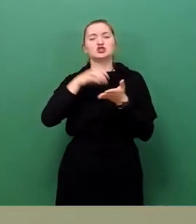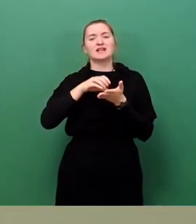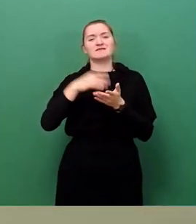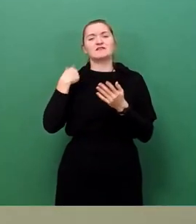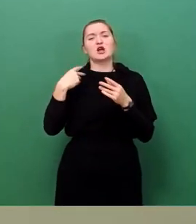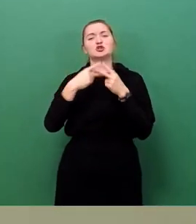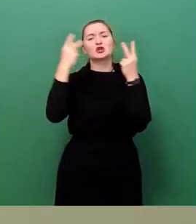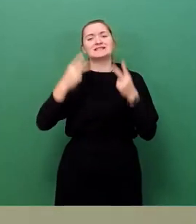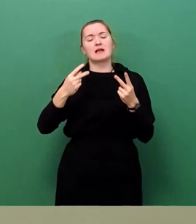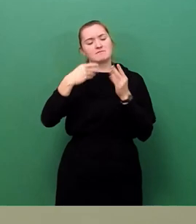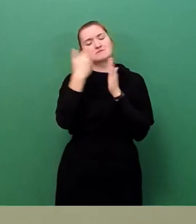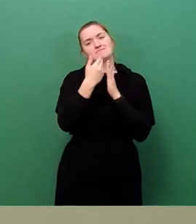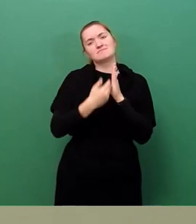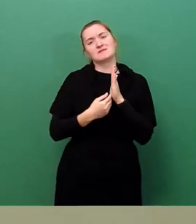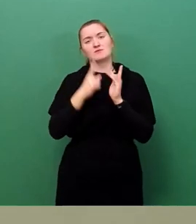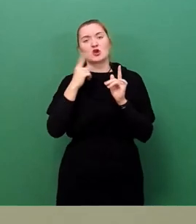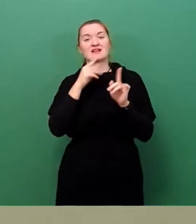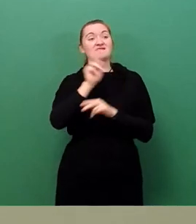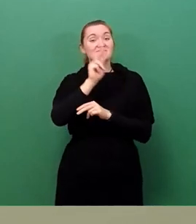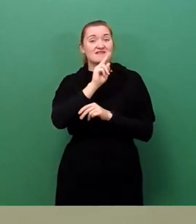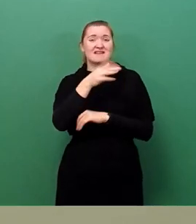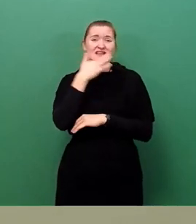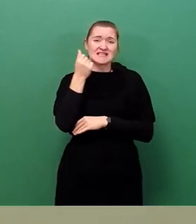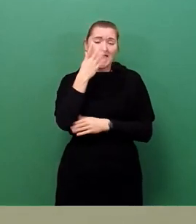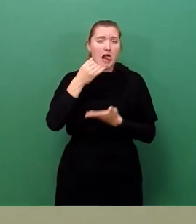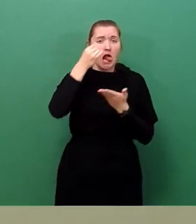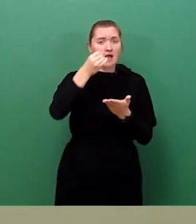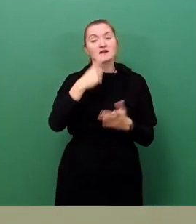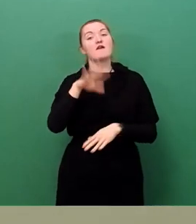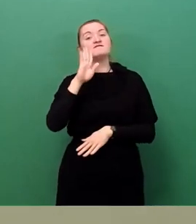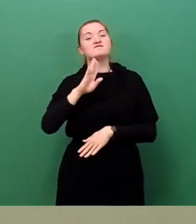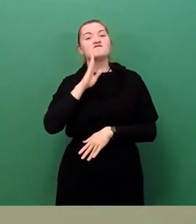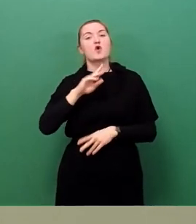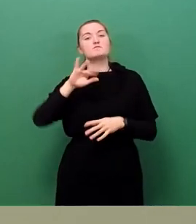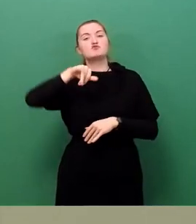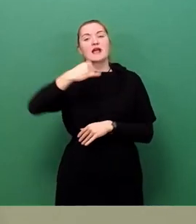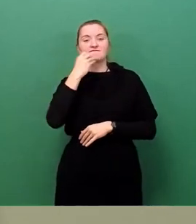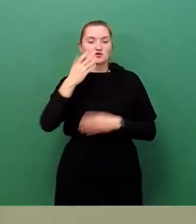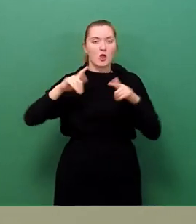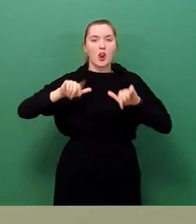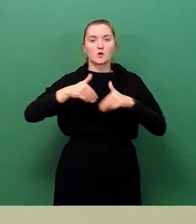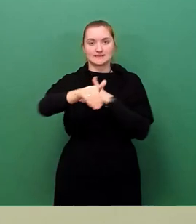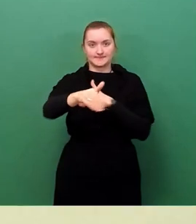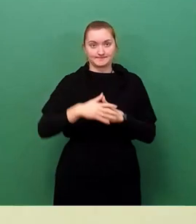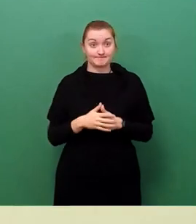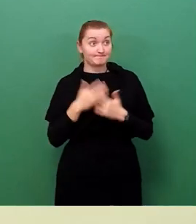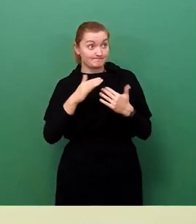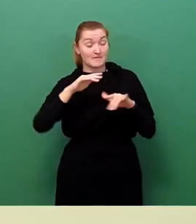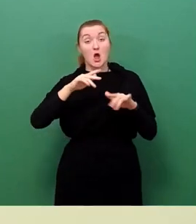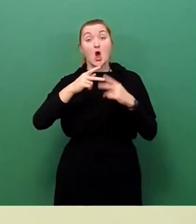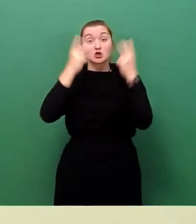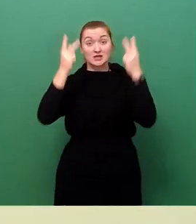nicht meistbietend erfolgen, sondern für ein Wohnprojekt, das durch sein Konzept überzeugt. Diese Konzeptausschreibungen basieren auf einem